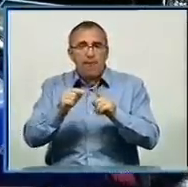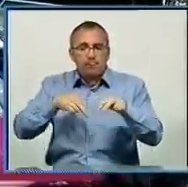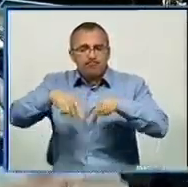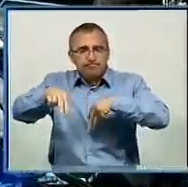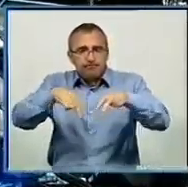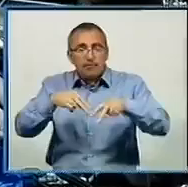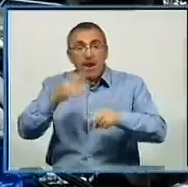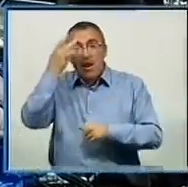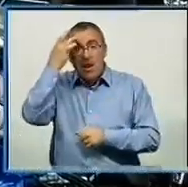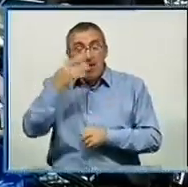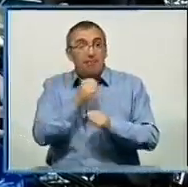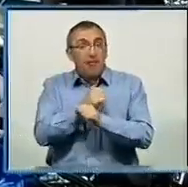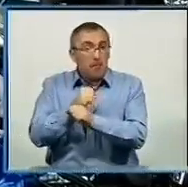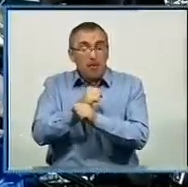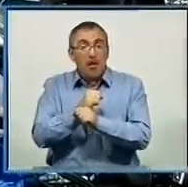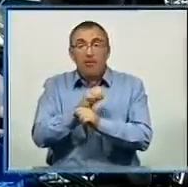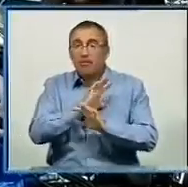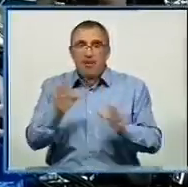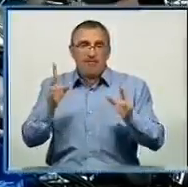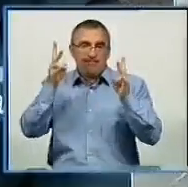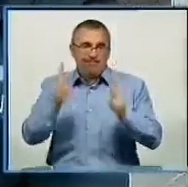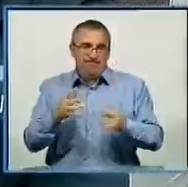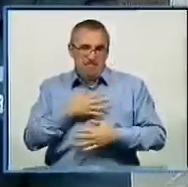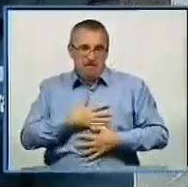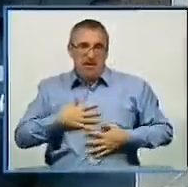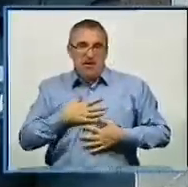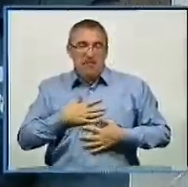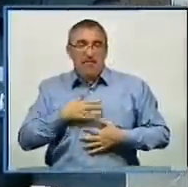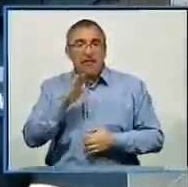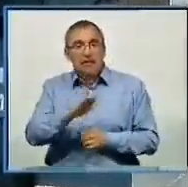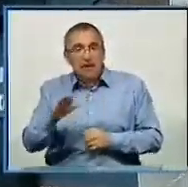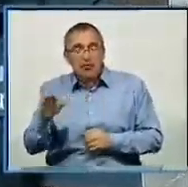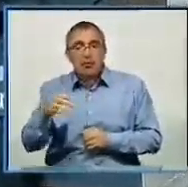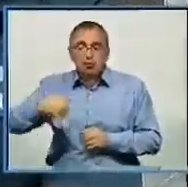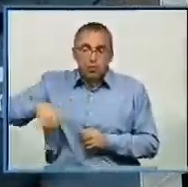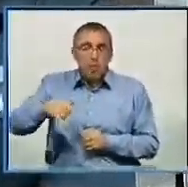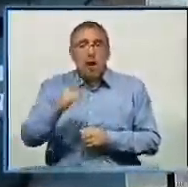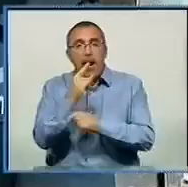щоб з ними під час літнього відпочинку не страпилось якихось будь-яких неприємностей. Дитяча сумка та лялька.